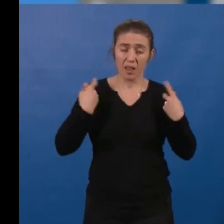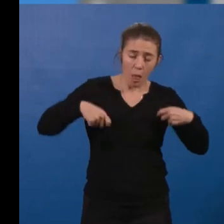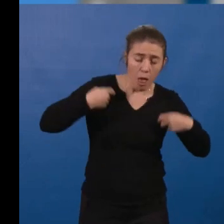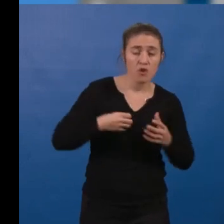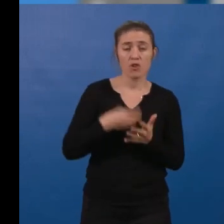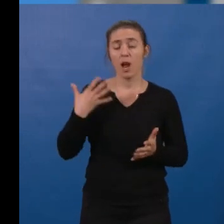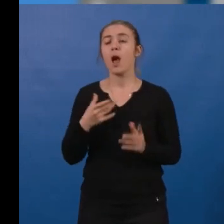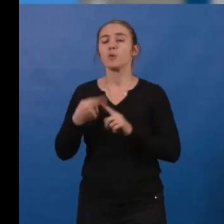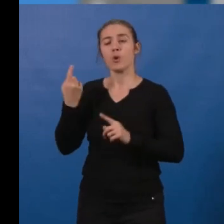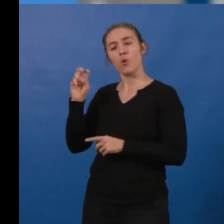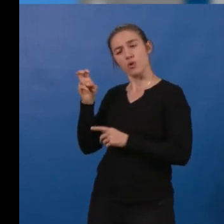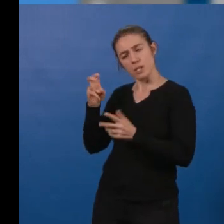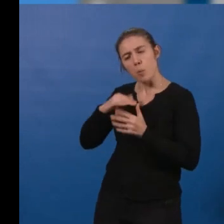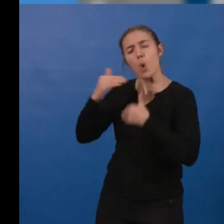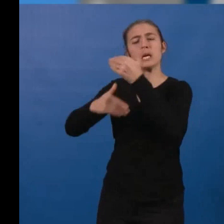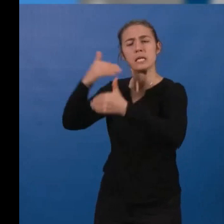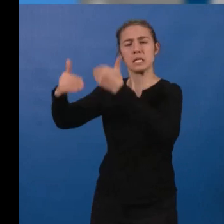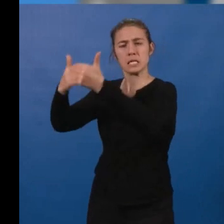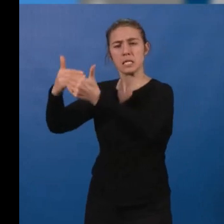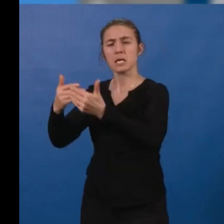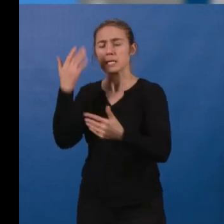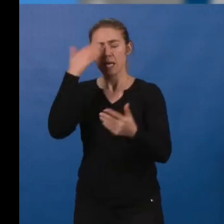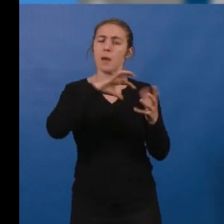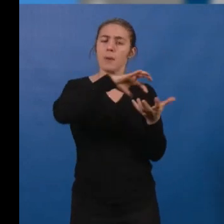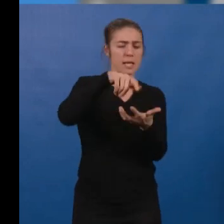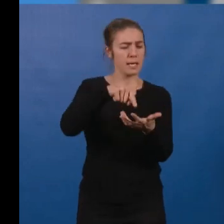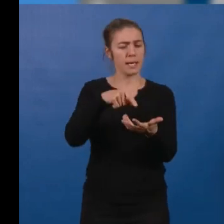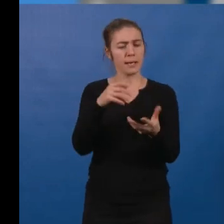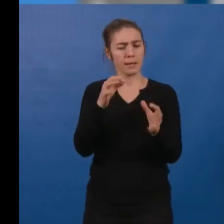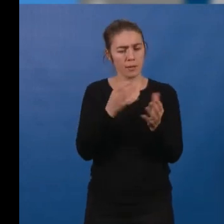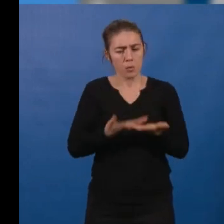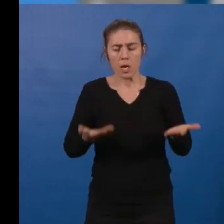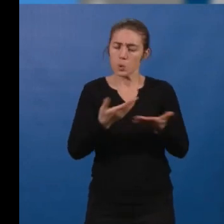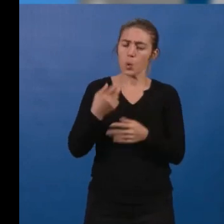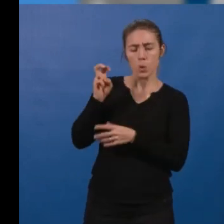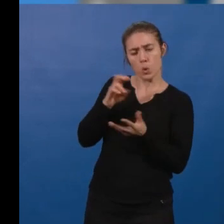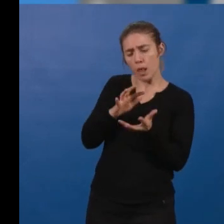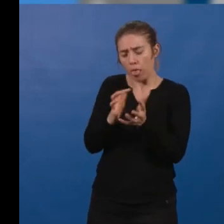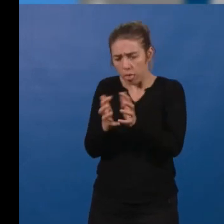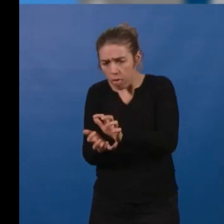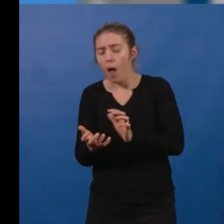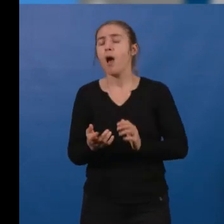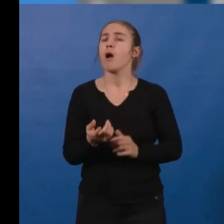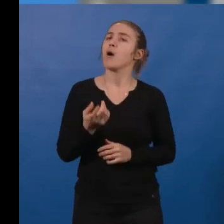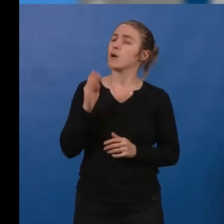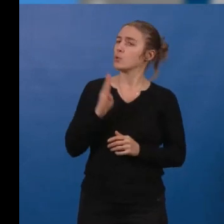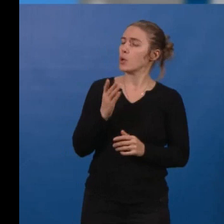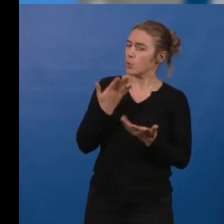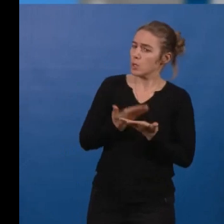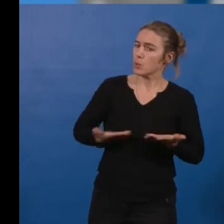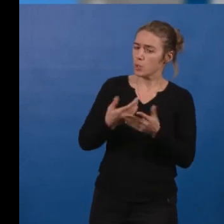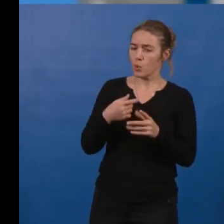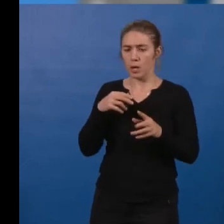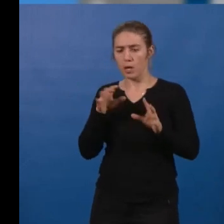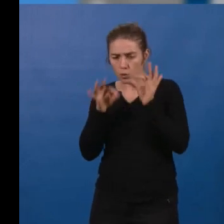l'écologie progressiste, consciente de l'état de la planète et du changement climatique en cours, et déterminés à trouver des solutions rationnelles pour